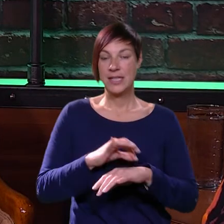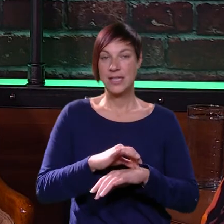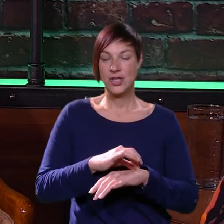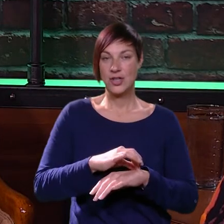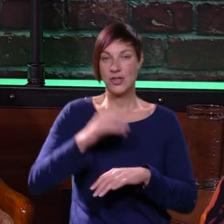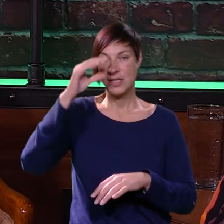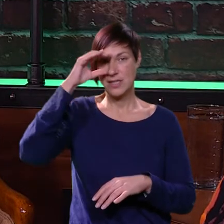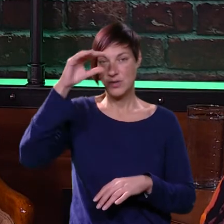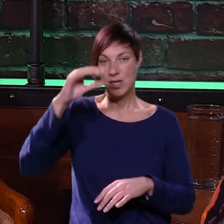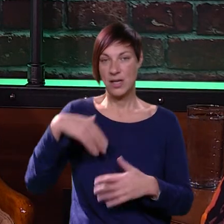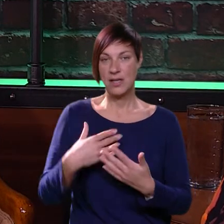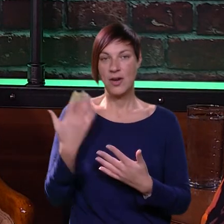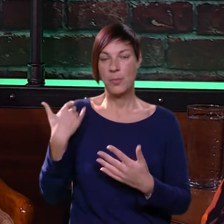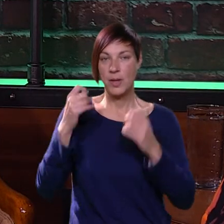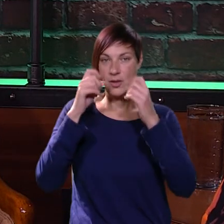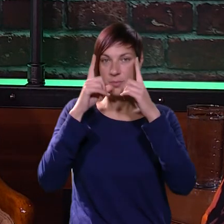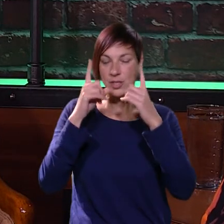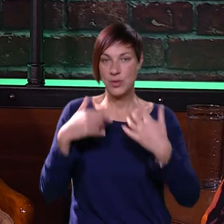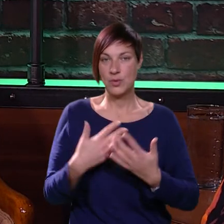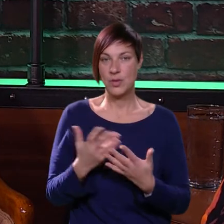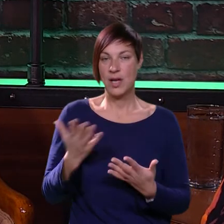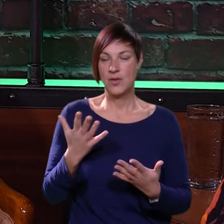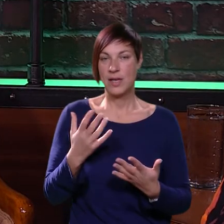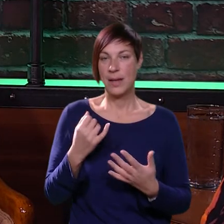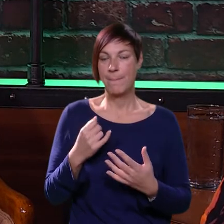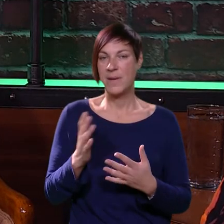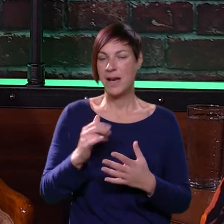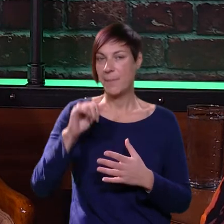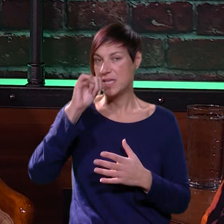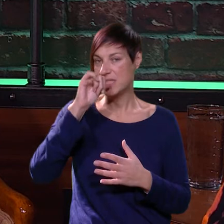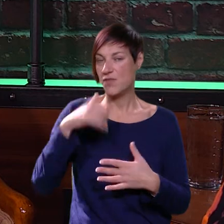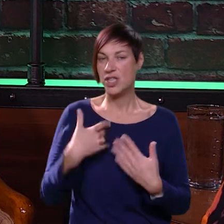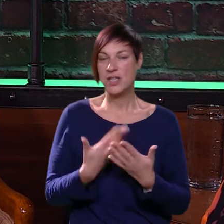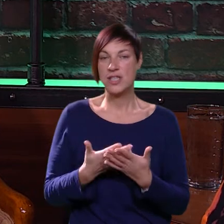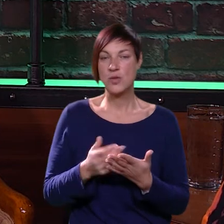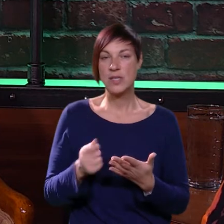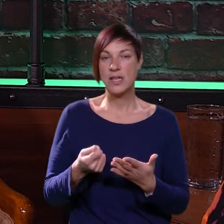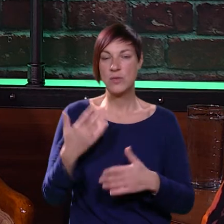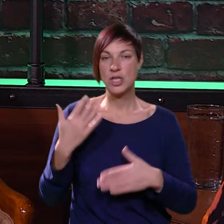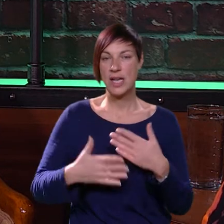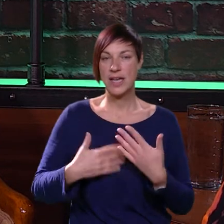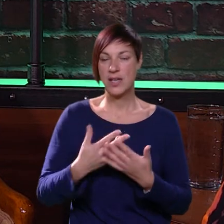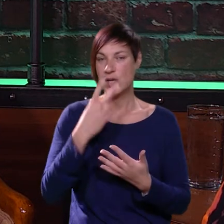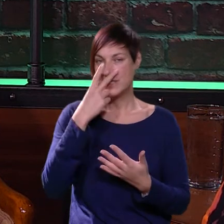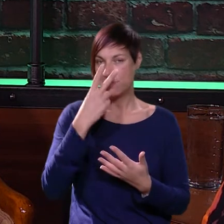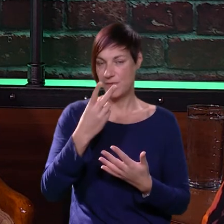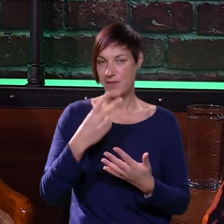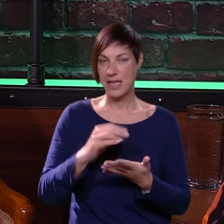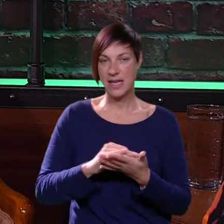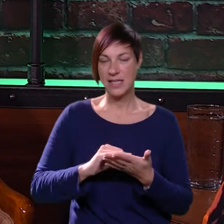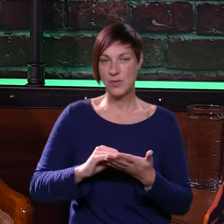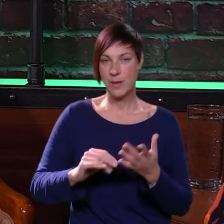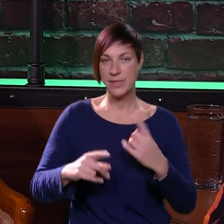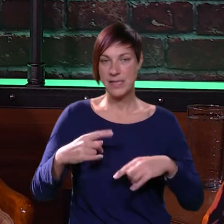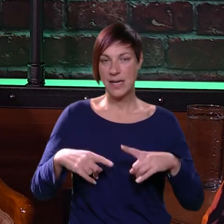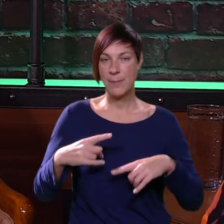doktorice su je gledale i bilo je mi oko čudno kako nije bila dehidrirana. I onda su zaključile, na kraju kad smo videli, kad